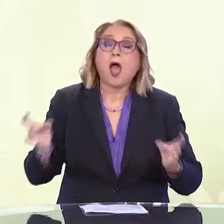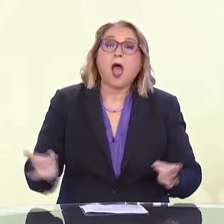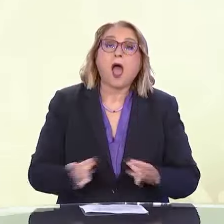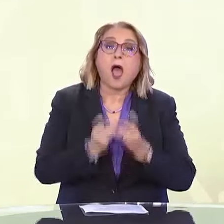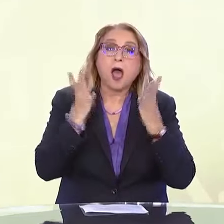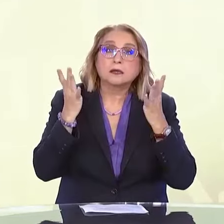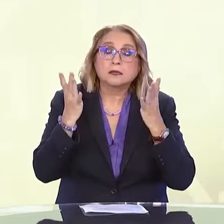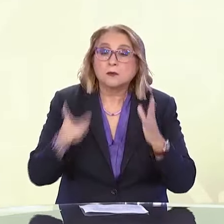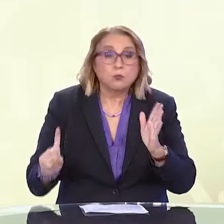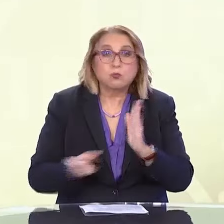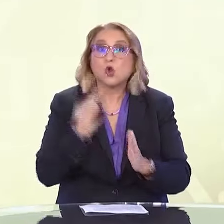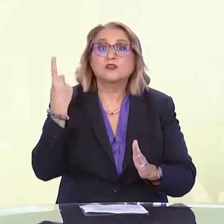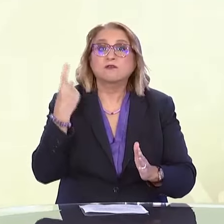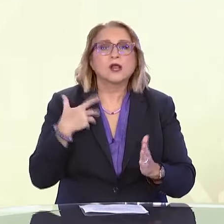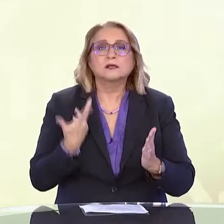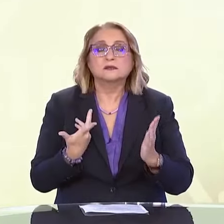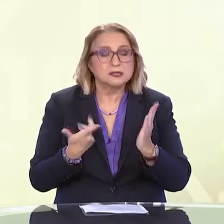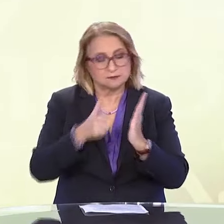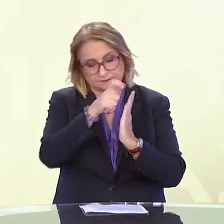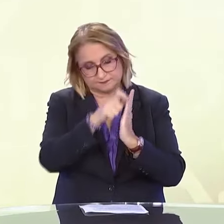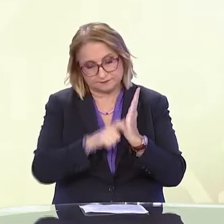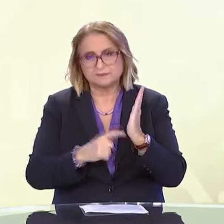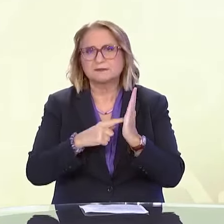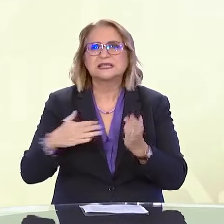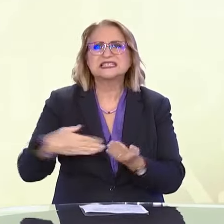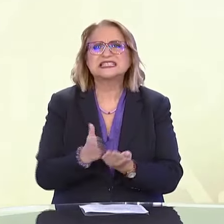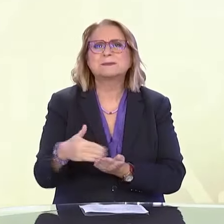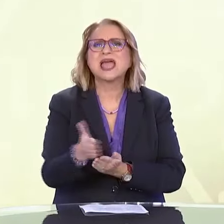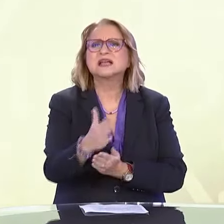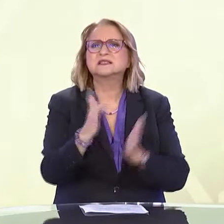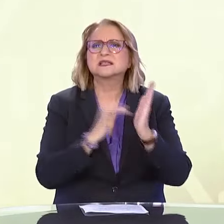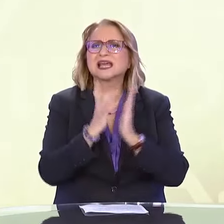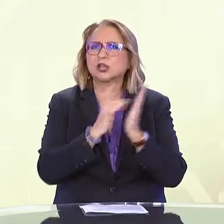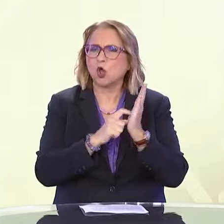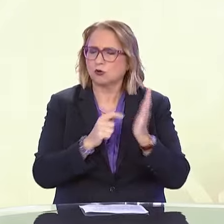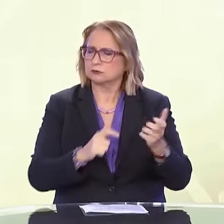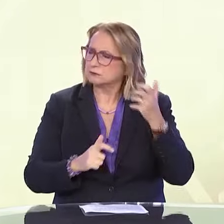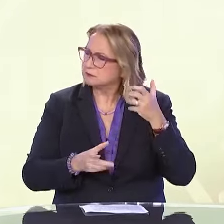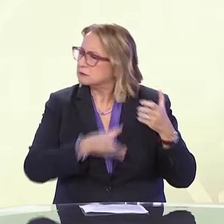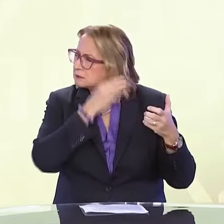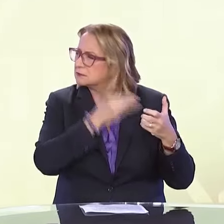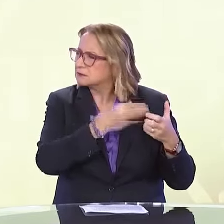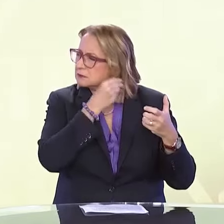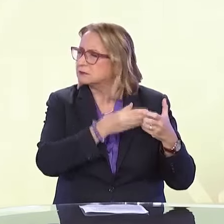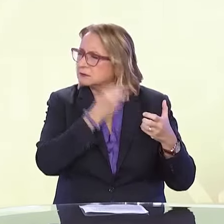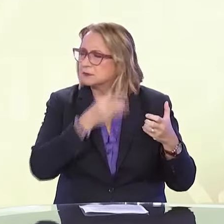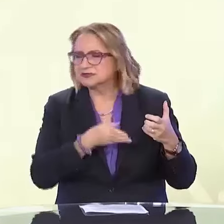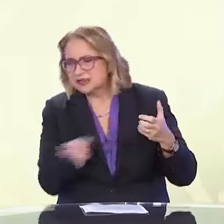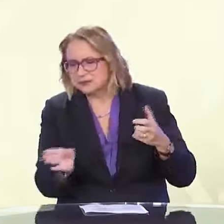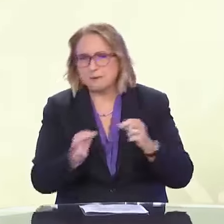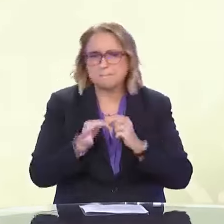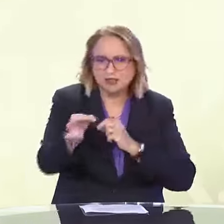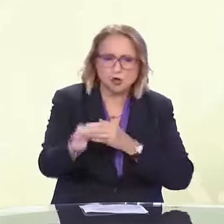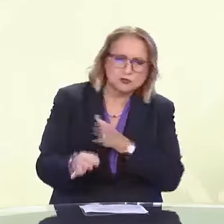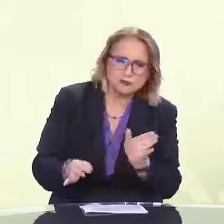Να βάλεις τους χάρτες και να σου λένε που να στρίψεις, σε πόσα μέτρα κτλ. Αν δεν θέλεις ή δεν μπορείς να το κάνεις αυτό,